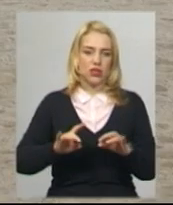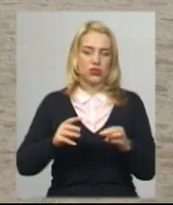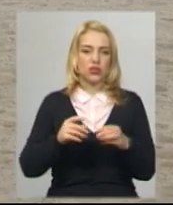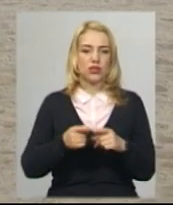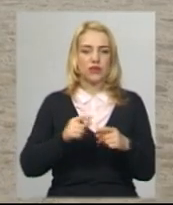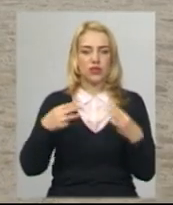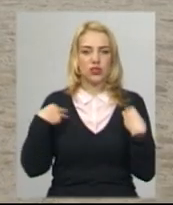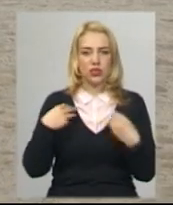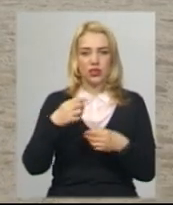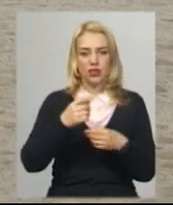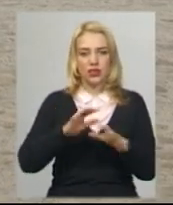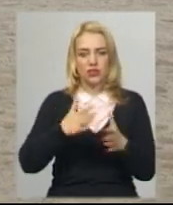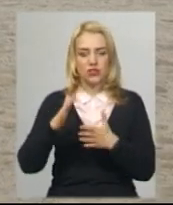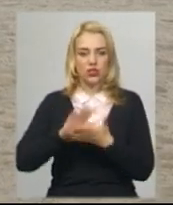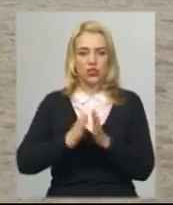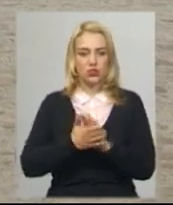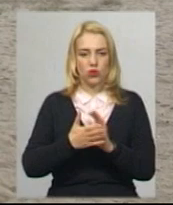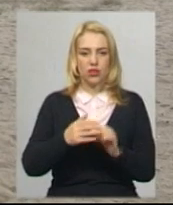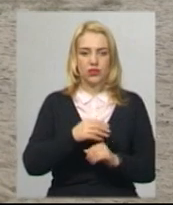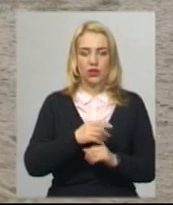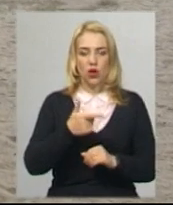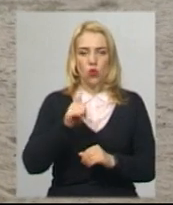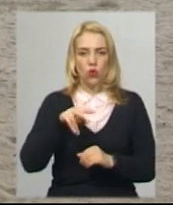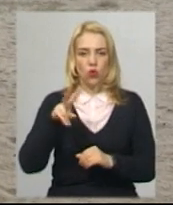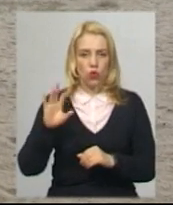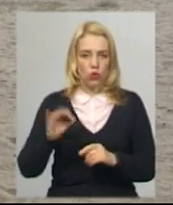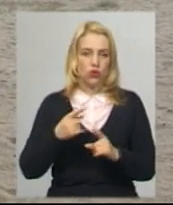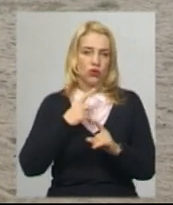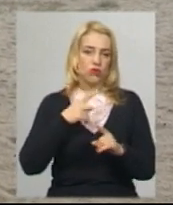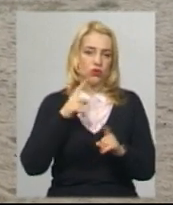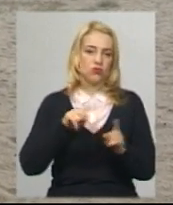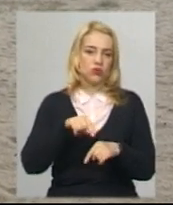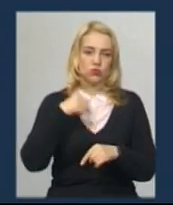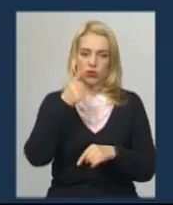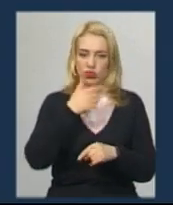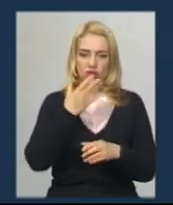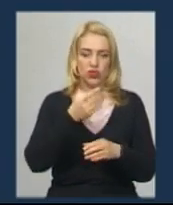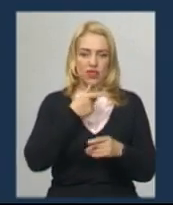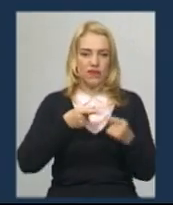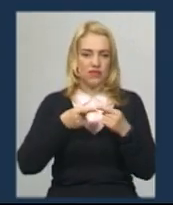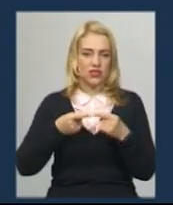ситуацій у Хмельницькій області Олександр Гулько. Додає, цьогоріч ще не визначили такі місця.